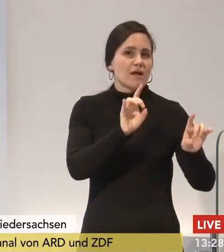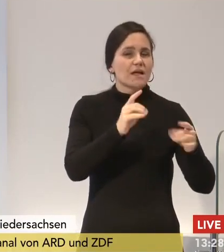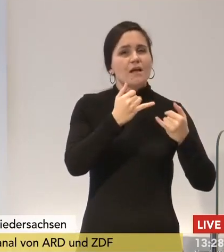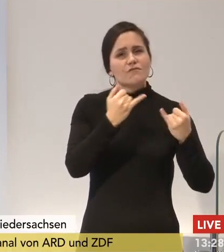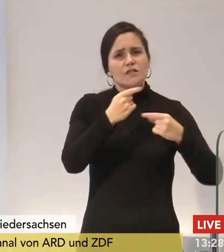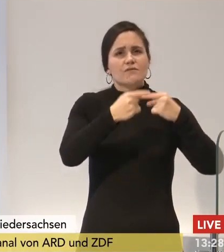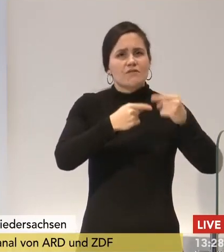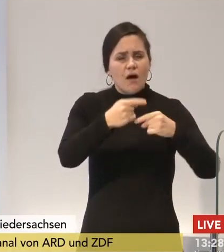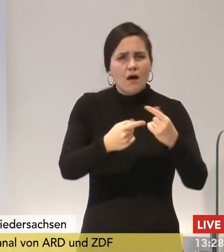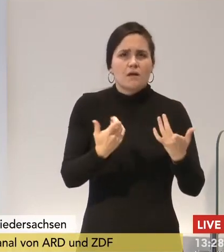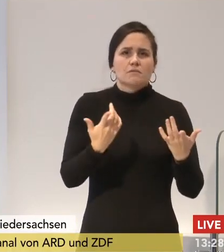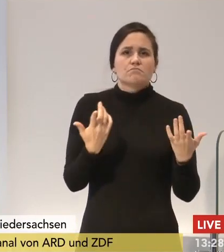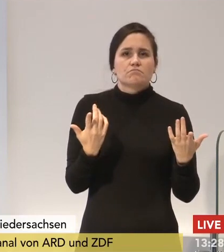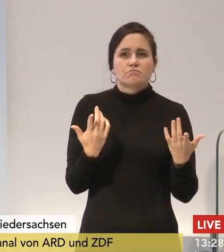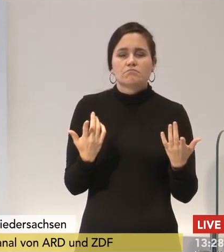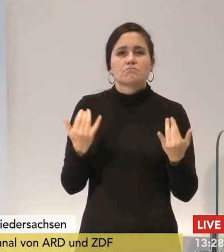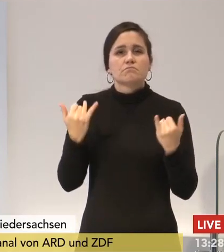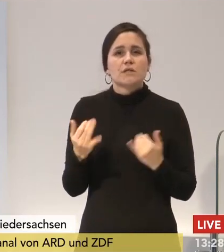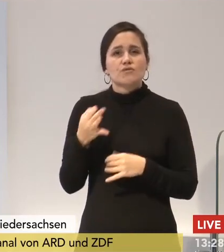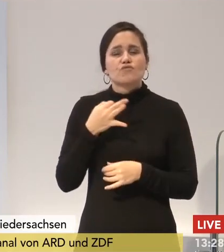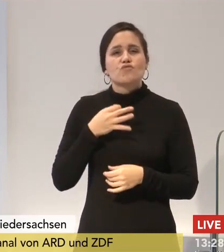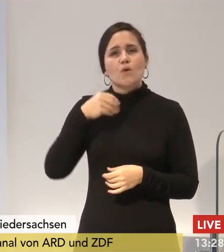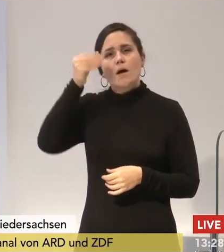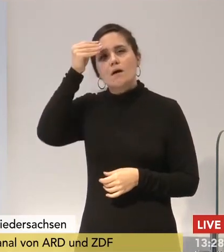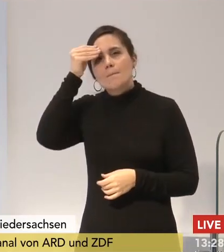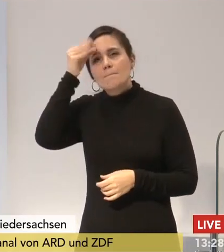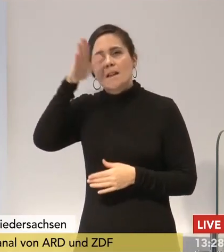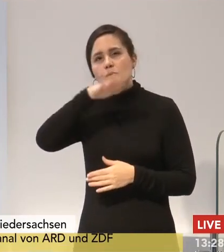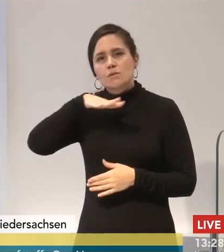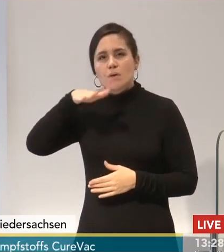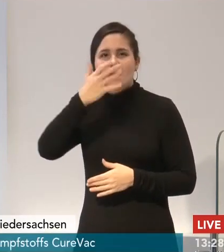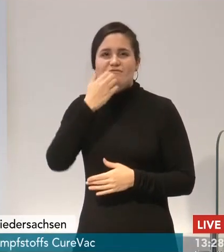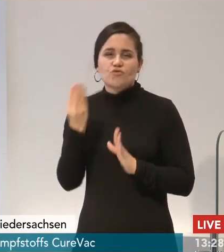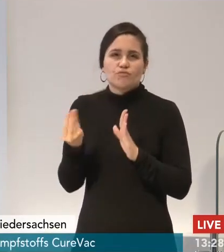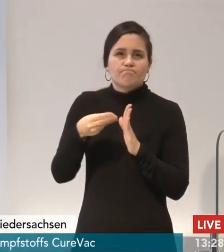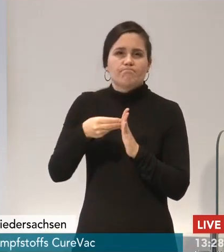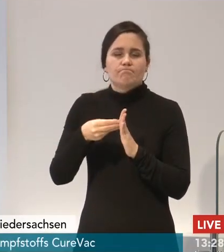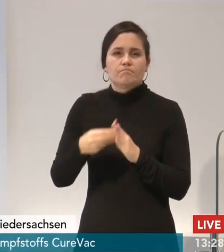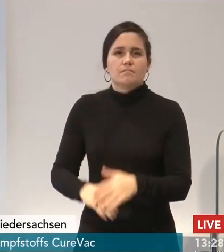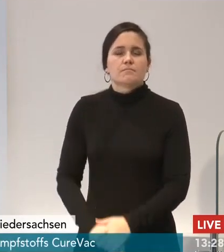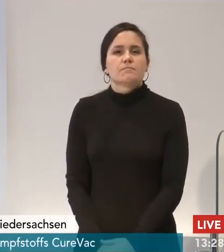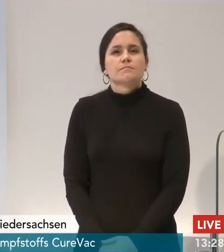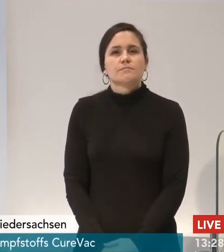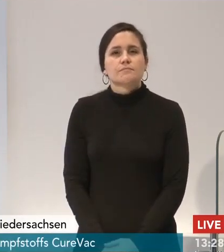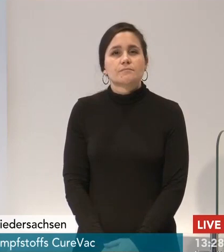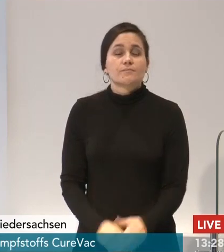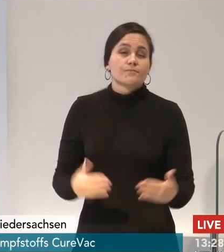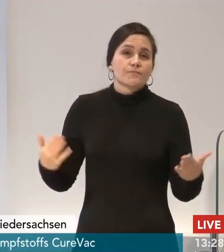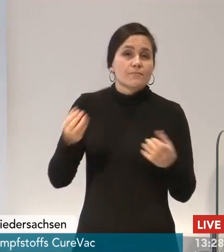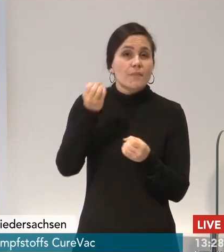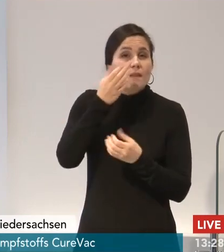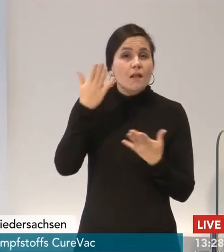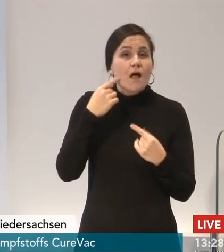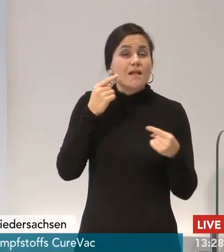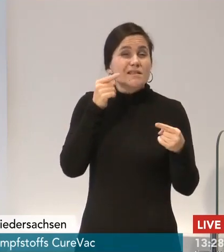jetzt für den Bildungsbereich gerne noch in zwei, drei Aspekte ergänzen. Unser Ziel ist es natürlich mit all dem, was wir machen. So